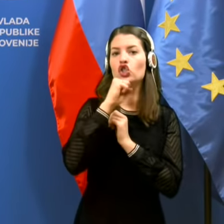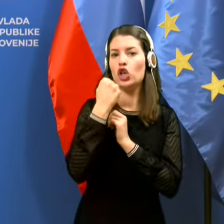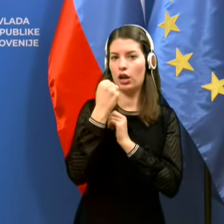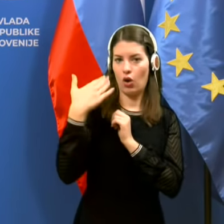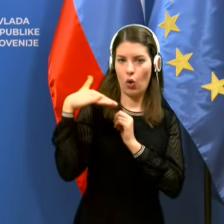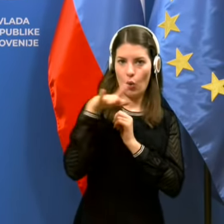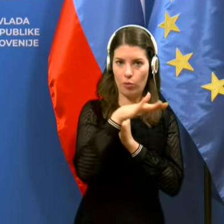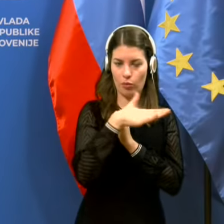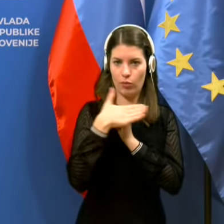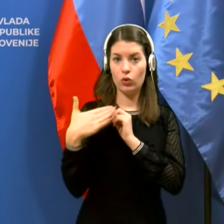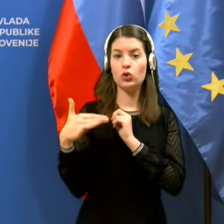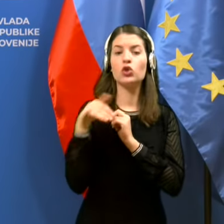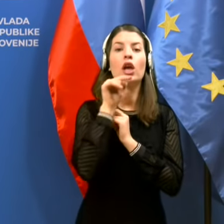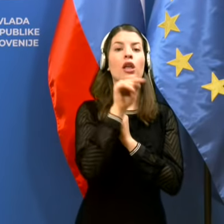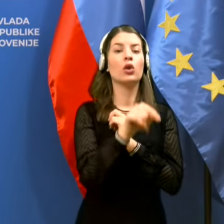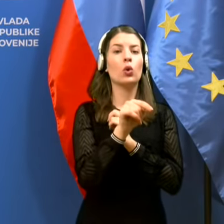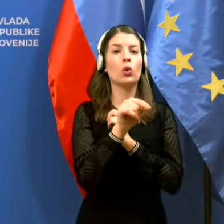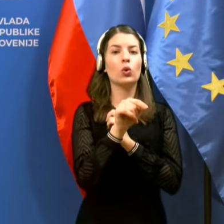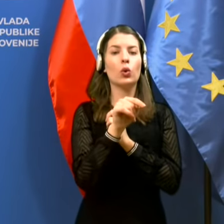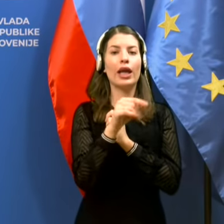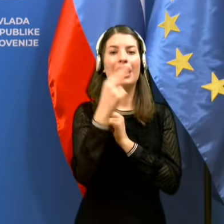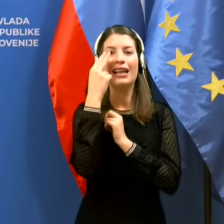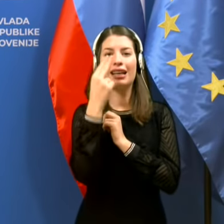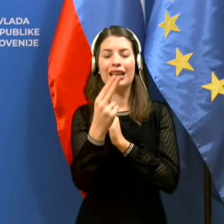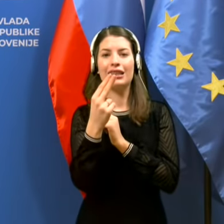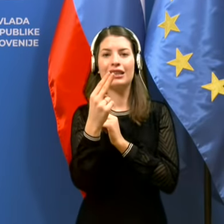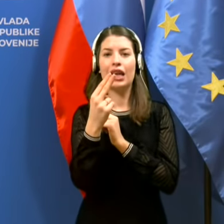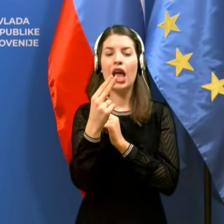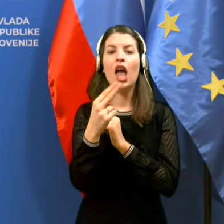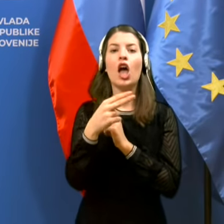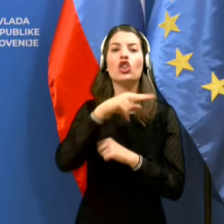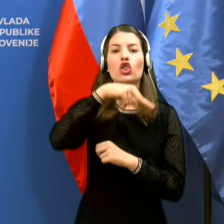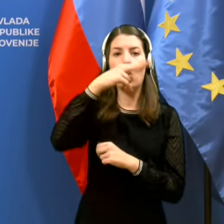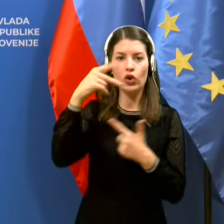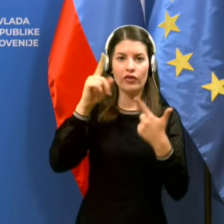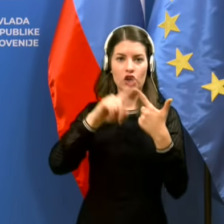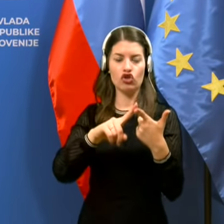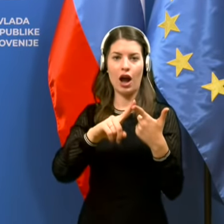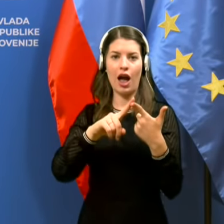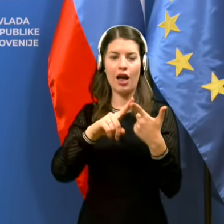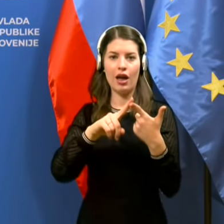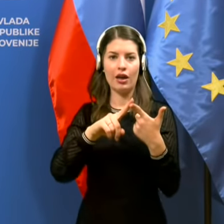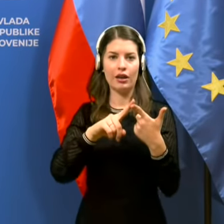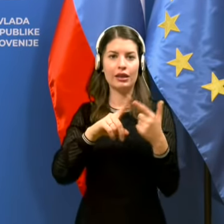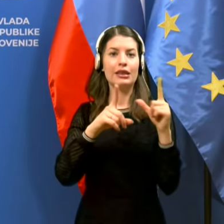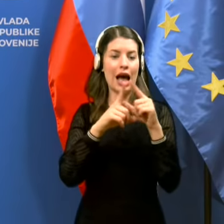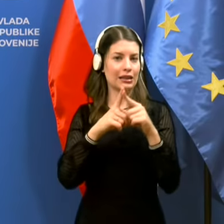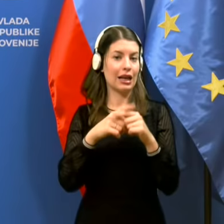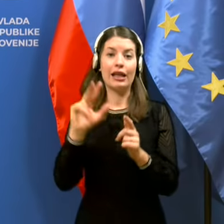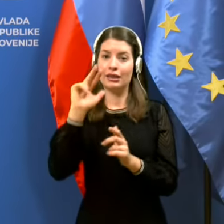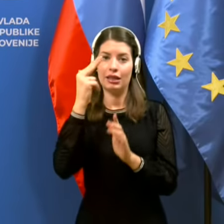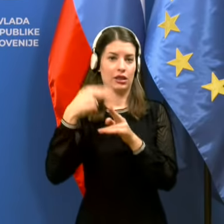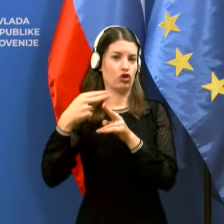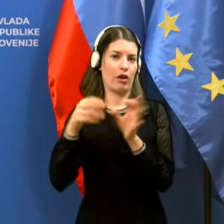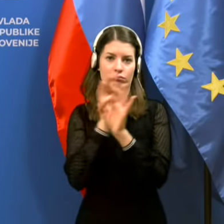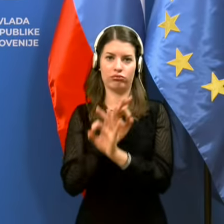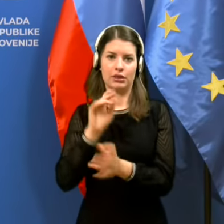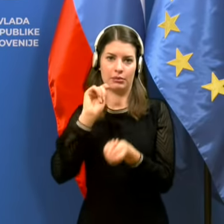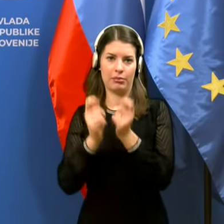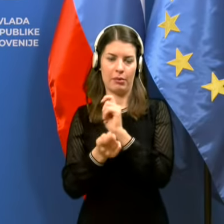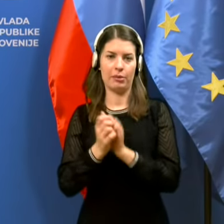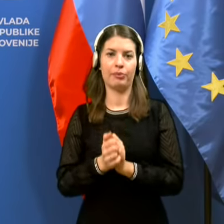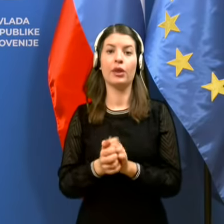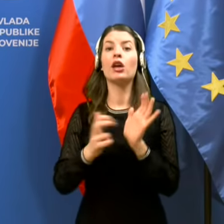območja, je sprememba pri administrativnih enotah Norveške in Danske, na seznamu tretjih držav pa ni sprememb. Še